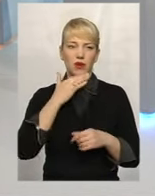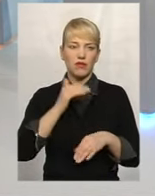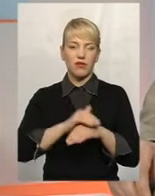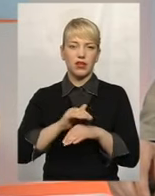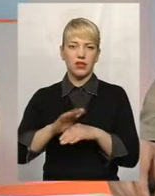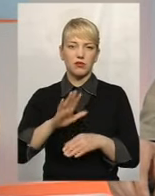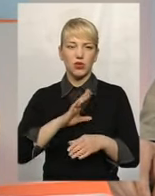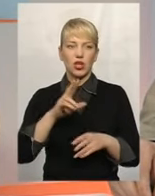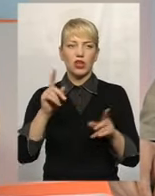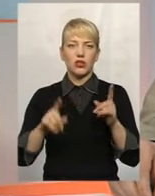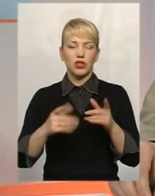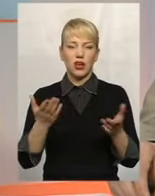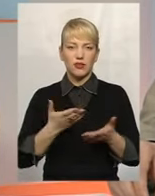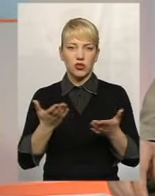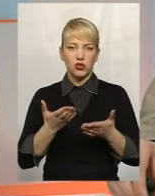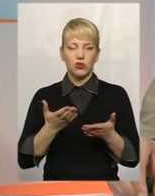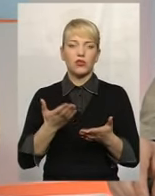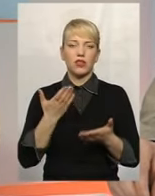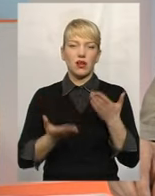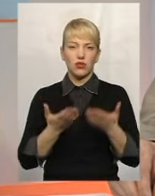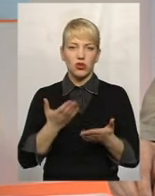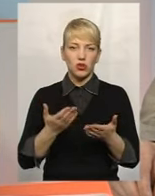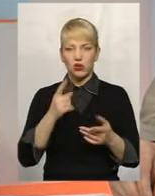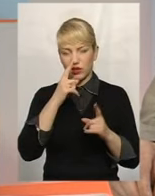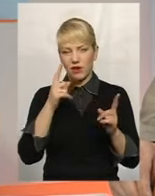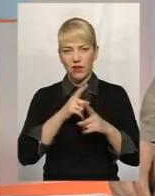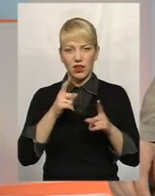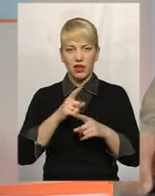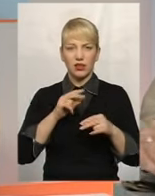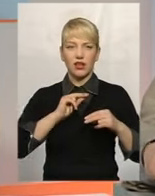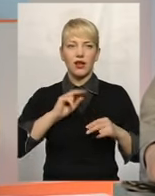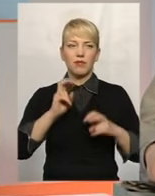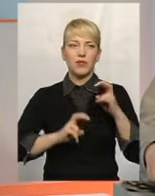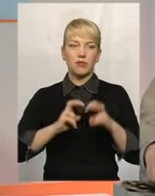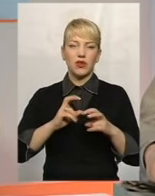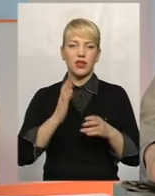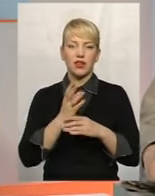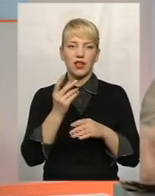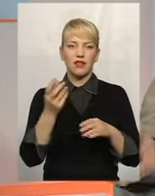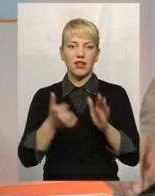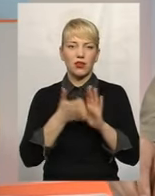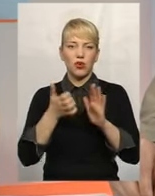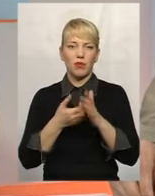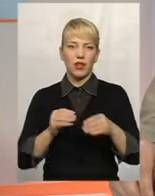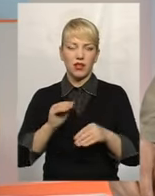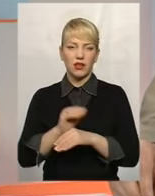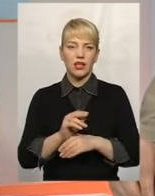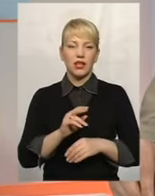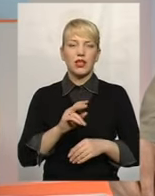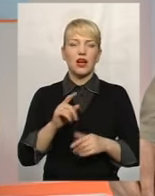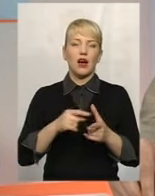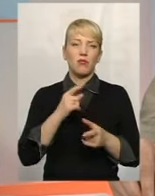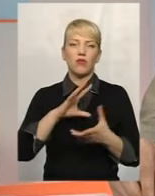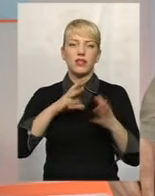фіксувалися, що навіть якщо невелике підприємство, відбуваються або недоплати за міжпосадові співвідношення, або взагалі не